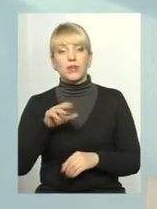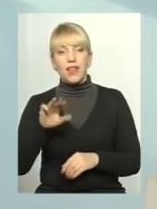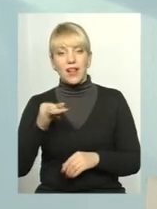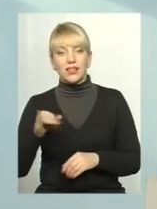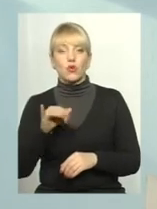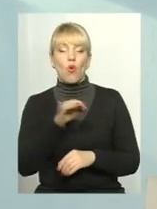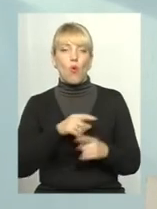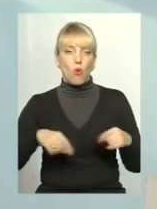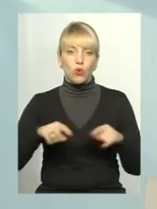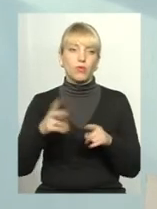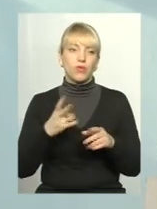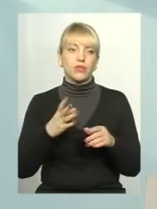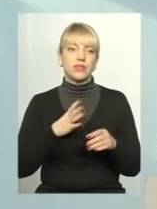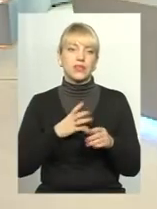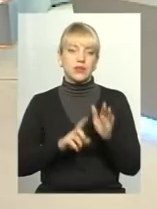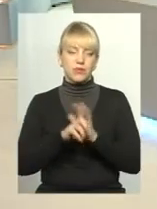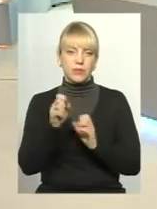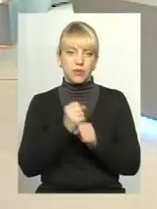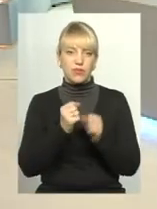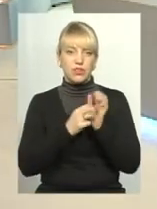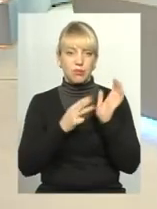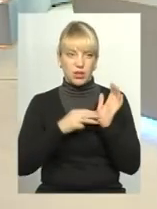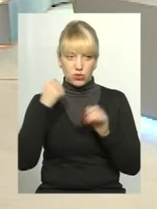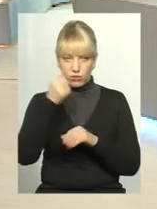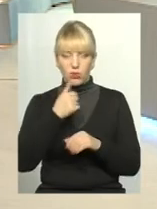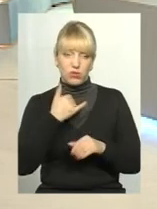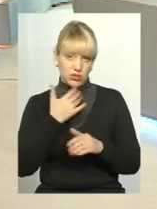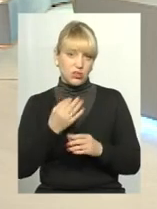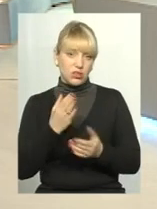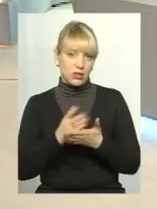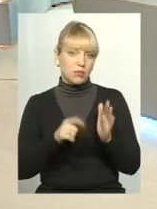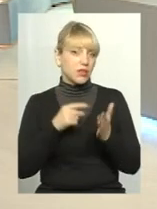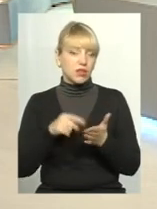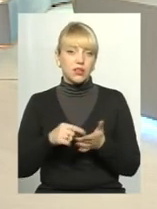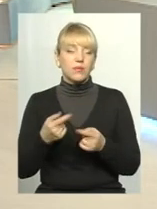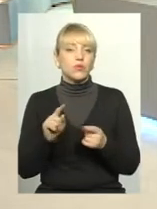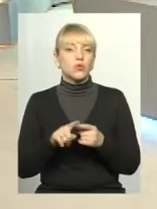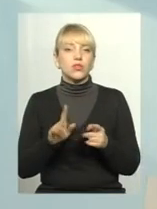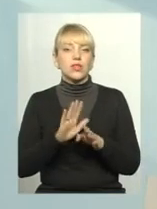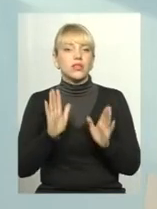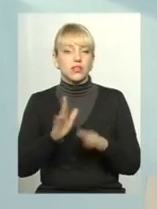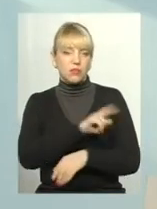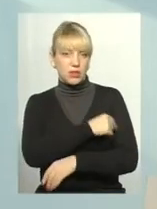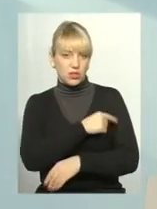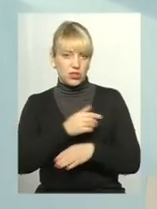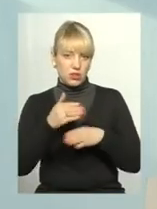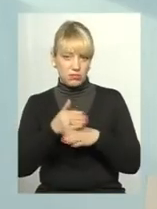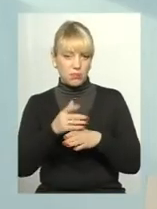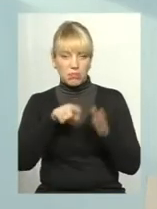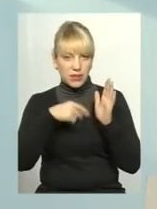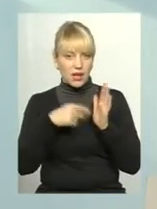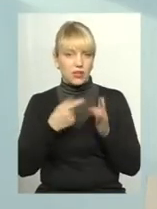запуститися з 2018 року. Тобто у нас ще також є люфт. Тут питання не тільки медичні, тут питання і доріг,